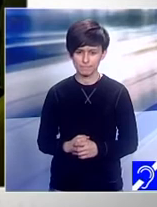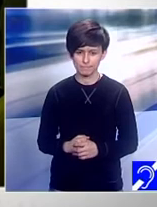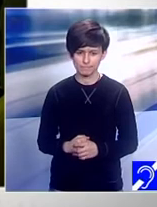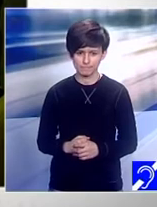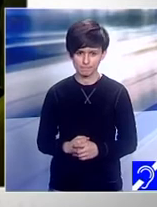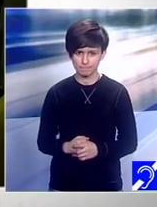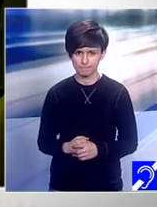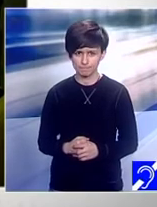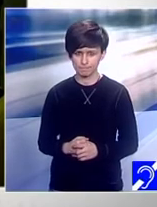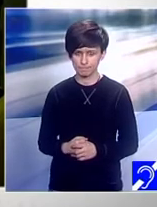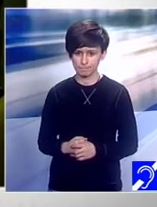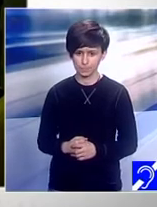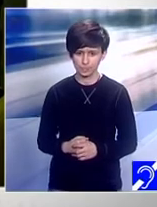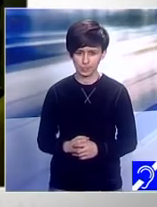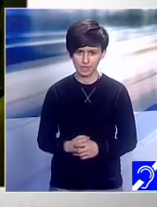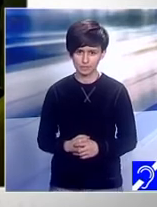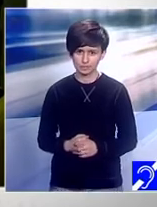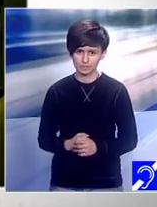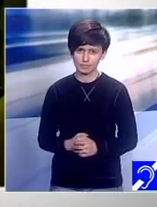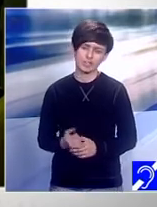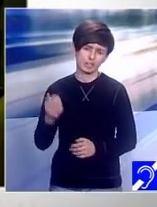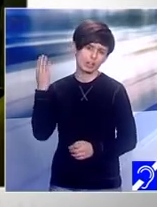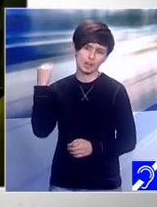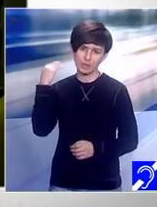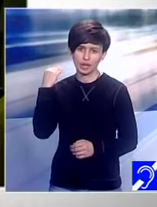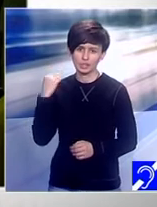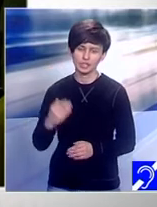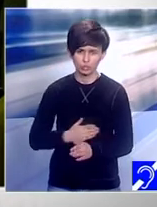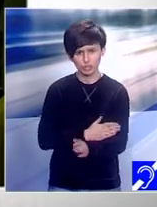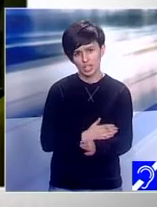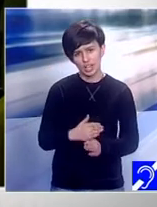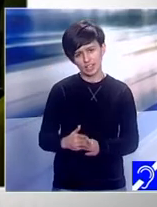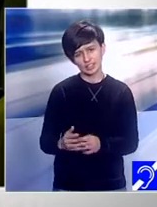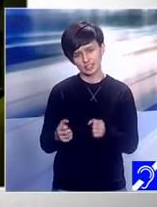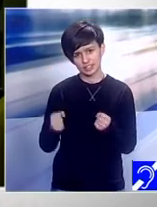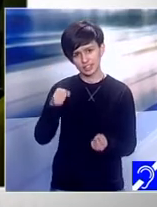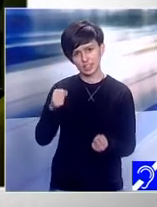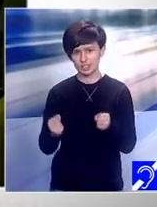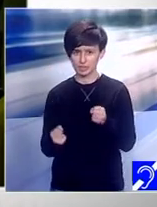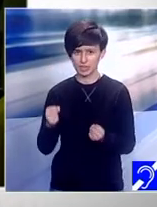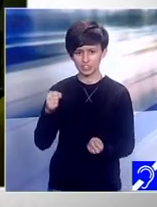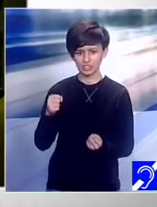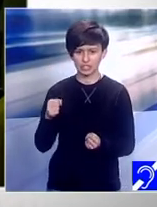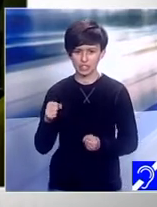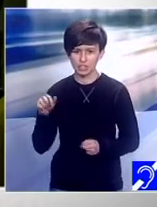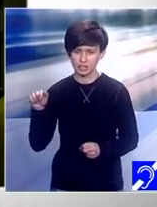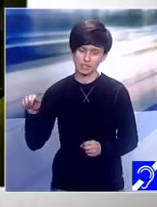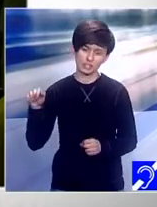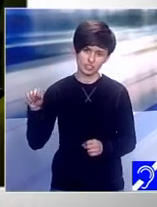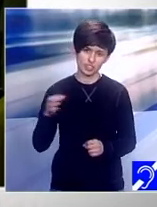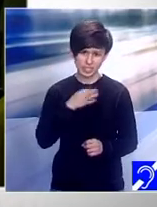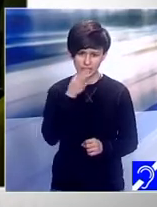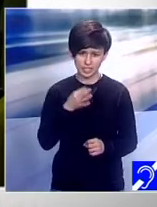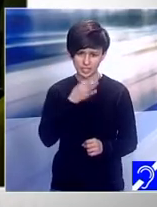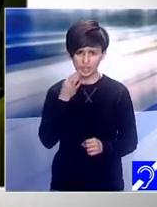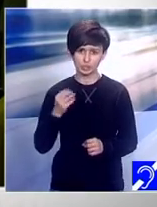odată o întâzea mașina nu știu cum și o întâzea și-a zis că-i taie o oră pe ce s-o încărșit